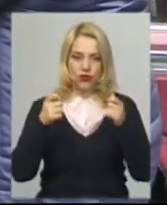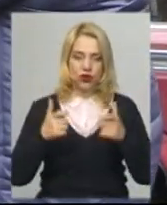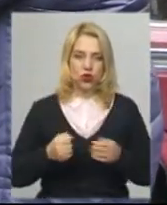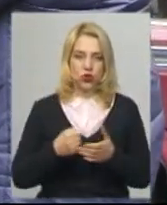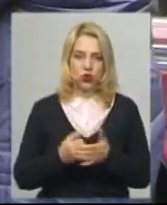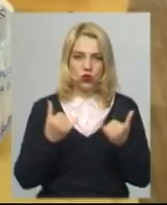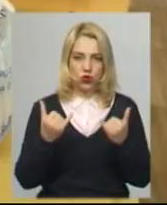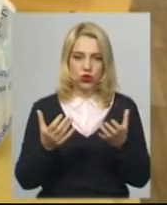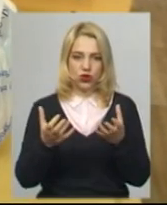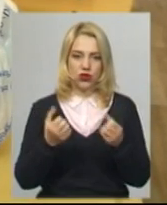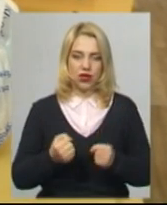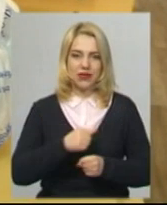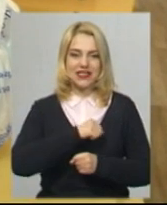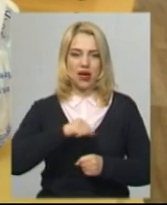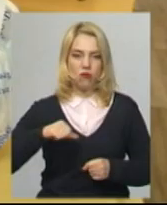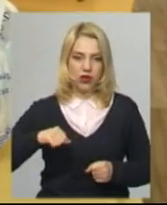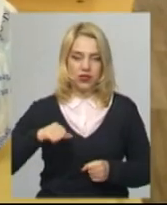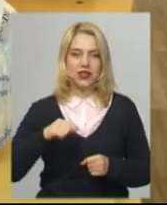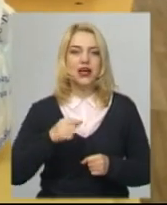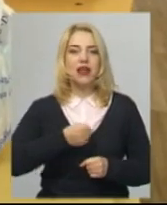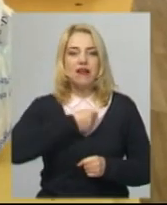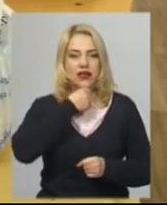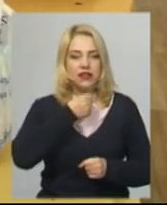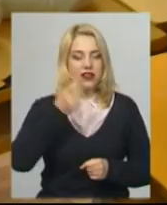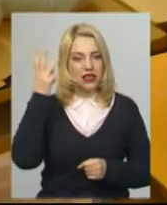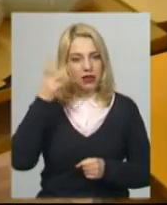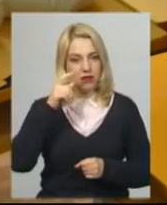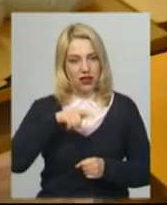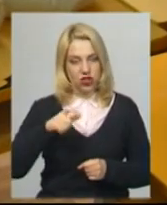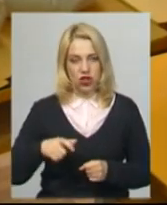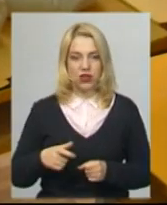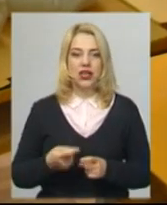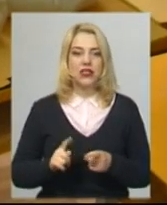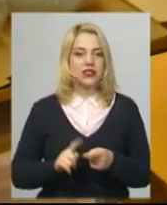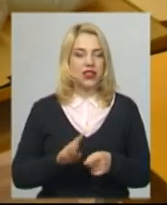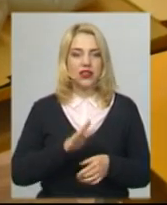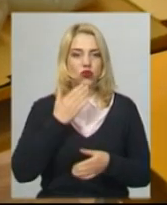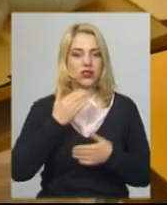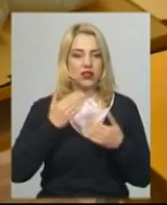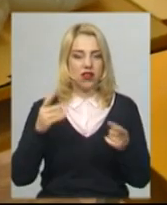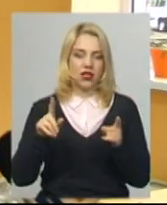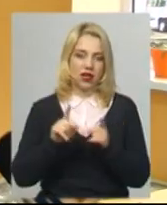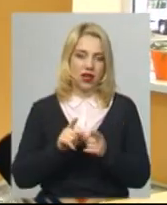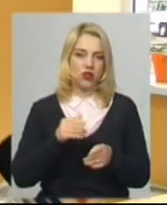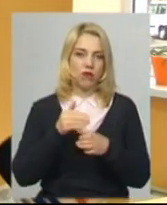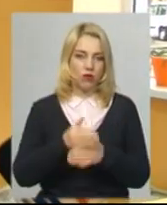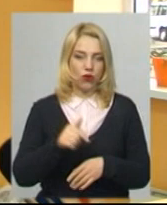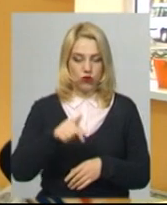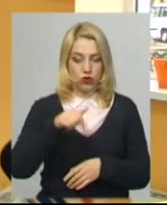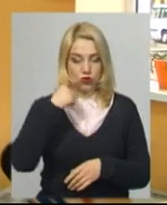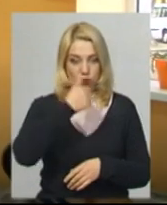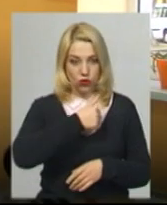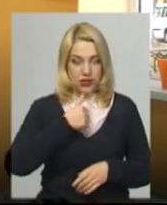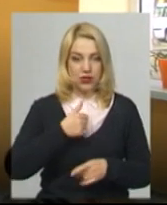самотніх літніх хмельничан, каже начальник управління судзахисту населення Слов'ян Воронецький. За його словами, це не остання така допомога в цьому році. Кошторис